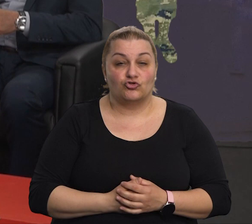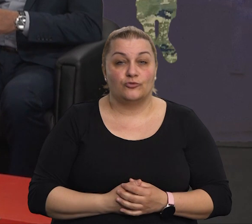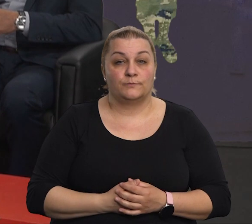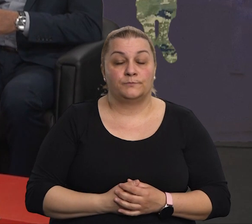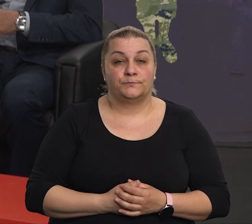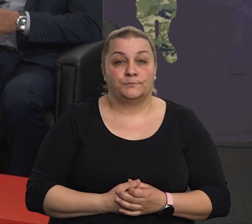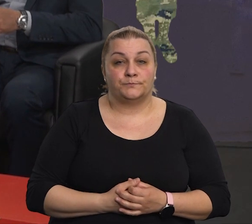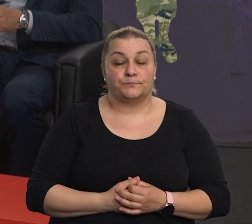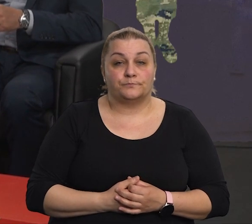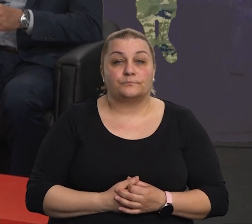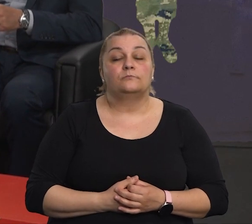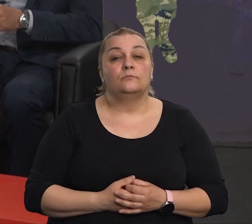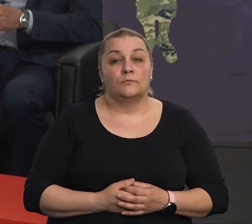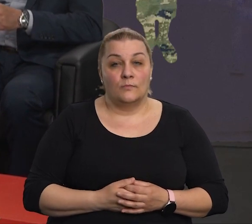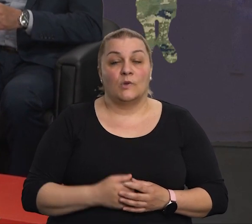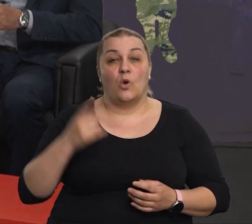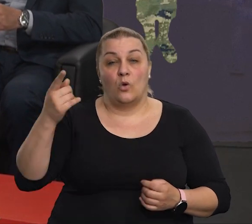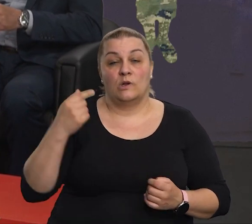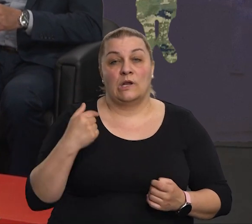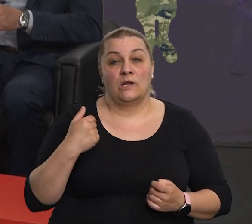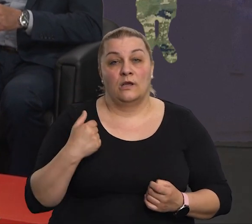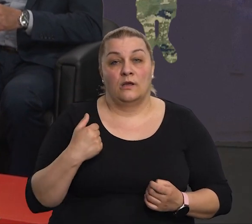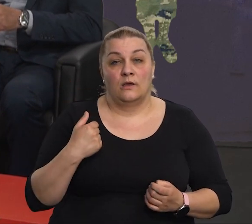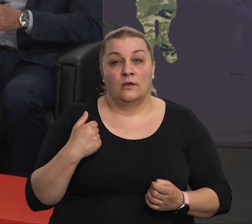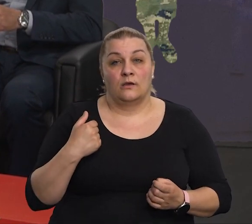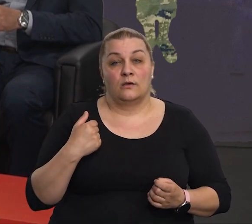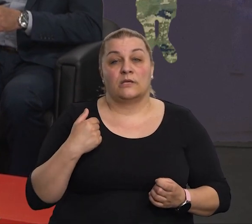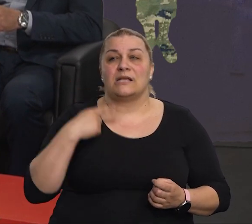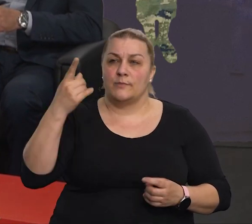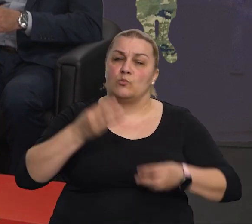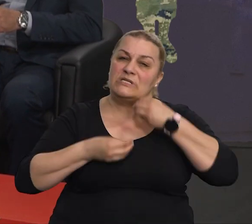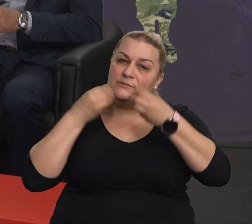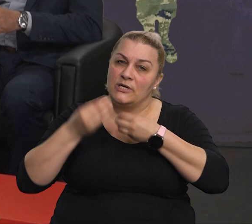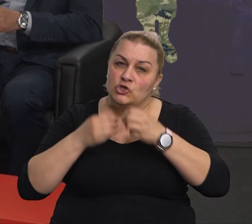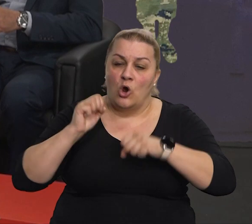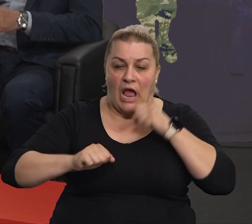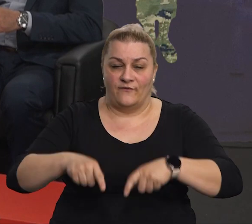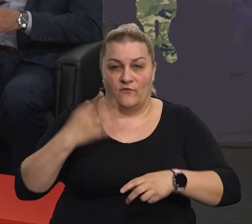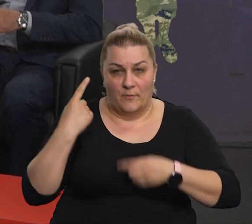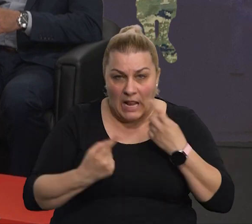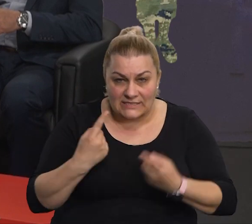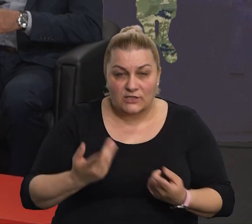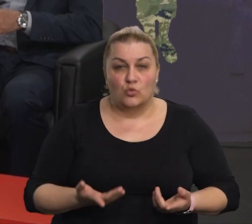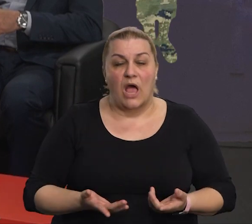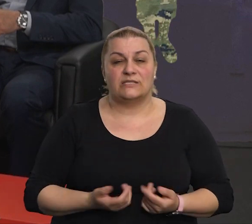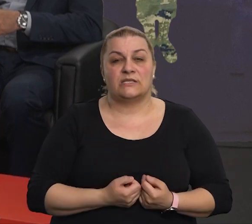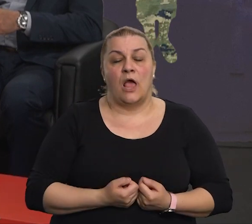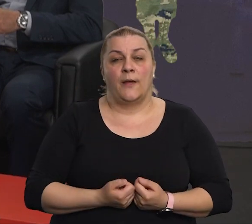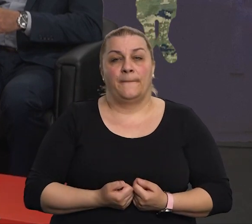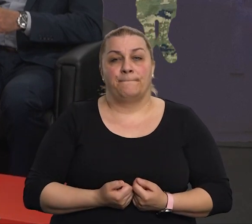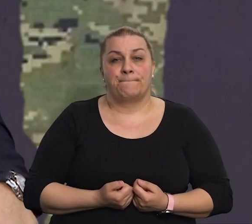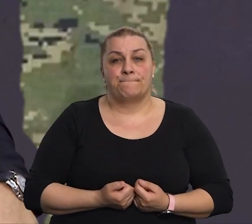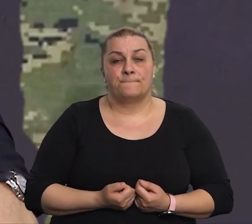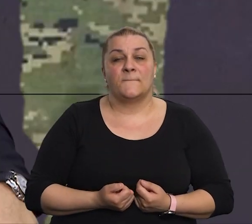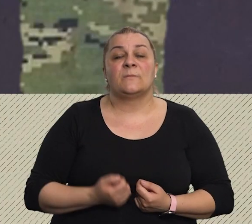koji mi je isključio, izvijestio sam ga u situaciji, u kojima se nalazimo, i